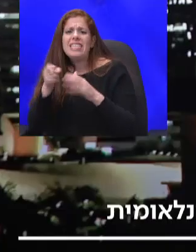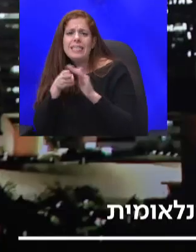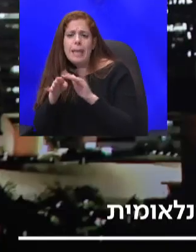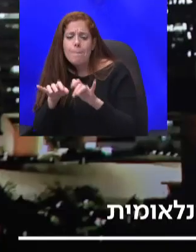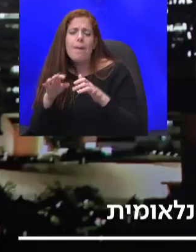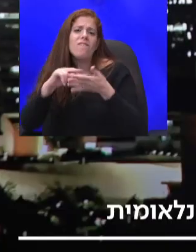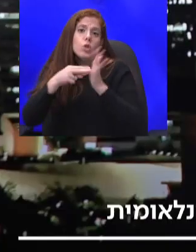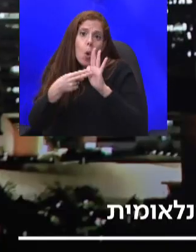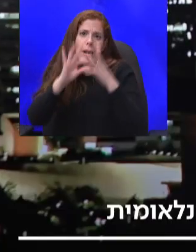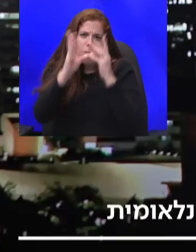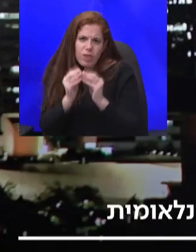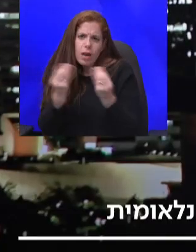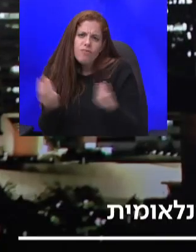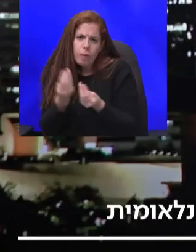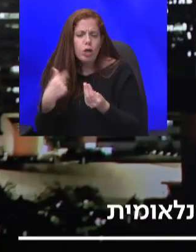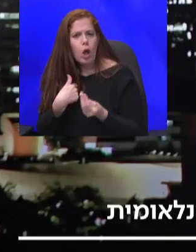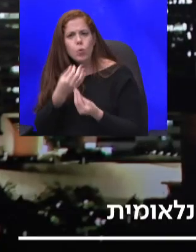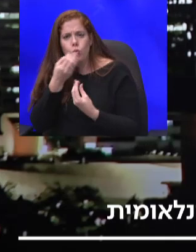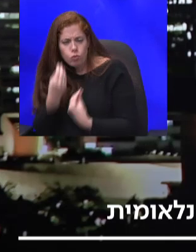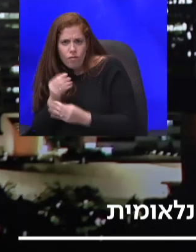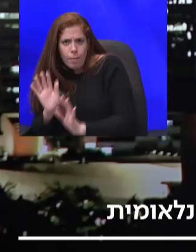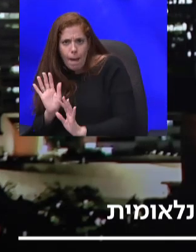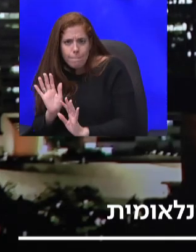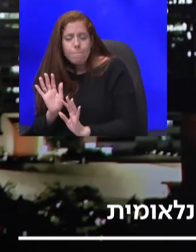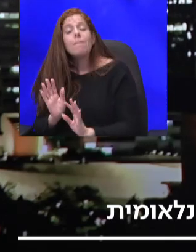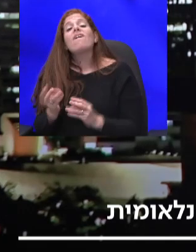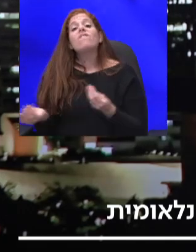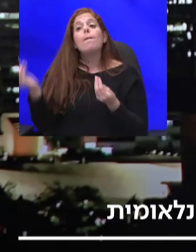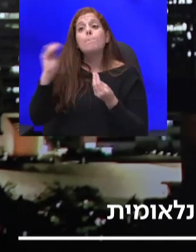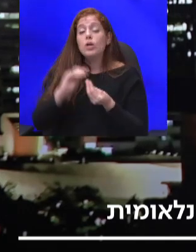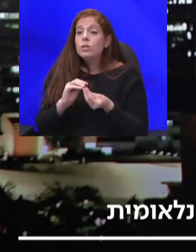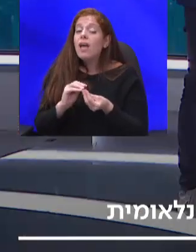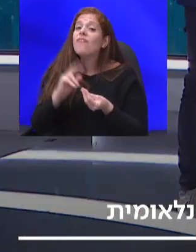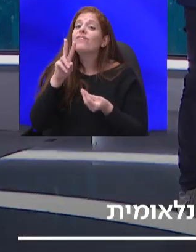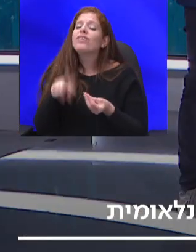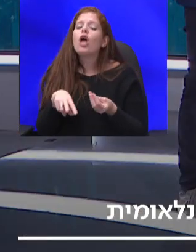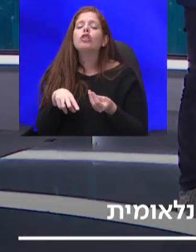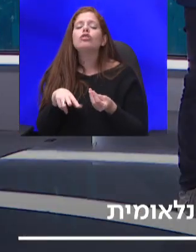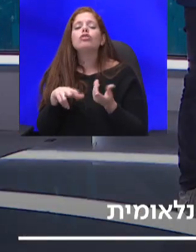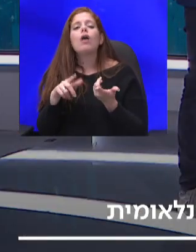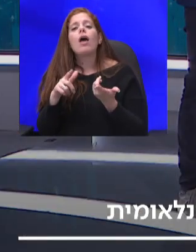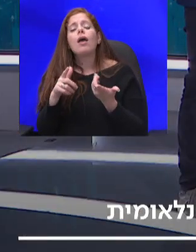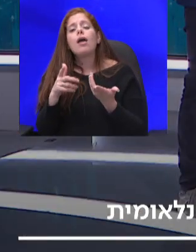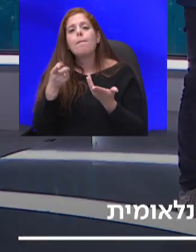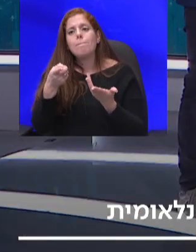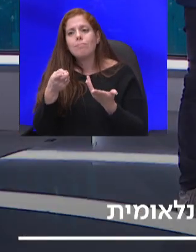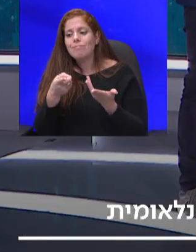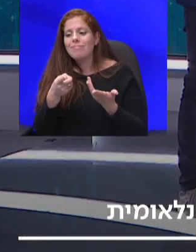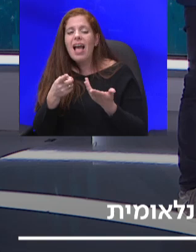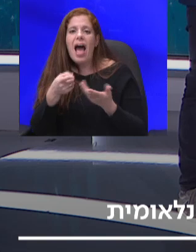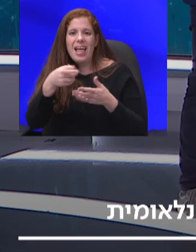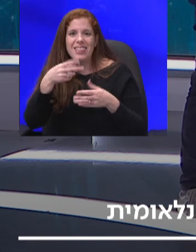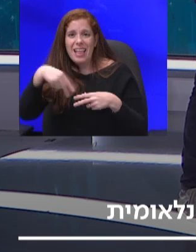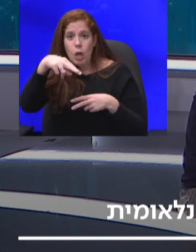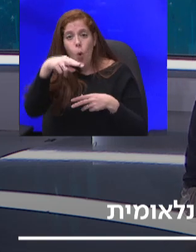שאנחנו חזקים בהם, ובנוסף לכך יש לנו משקל נמוך יחסית של ענף התיירות, אצלנו